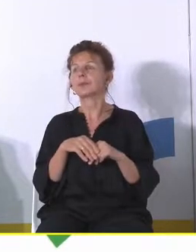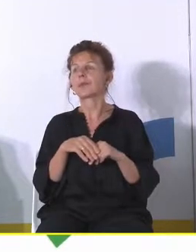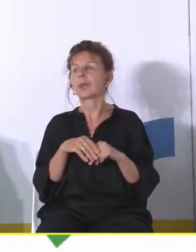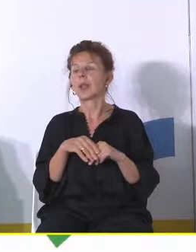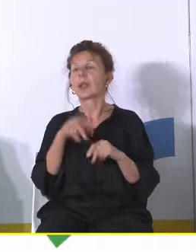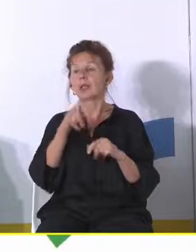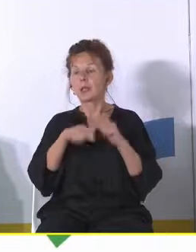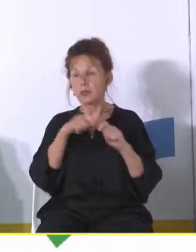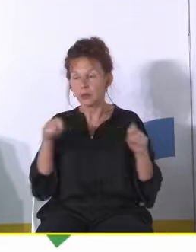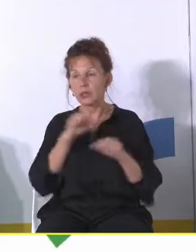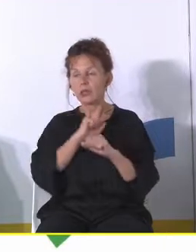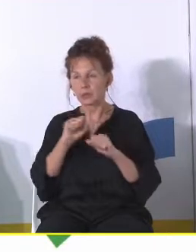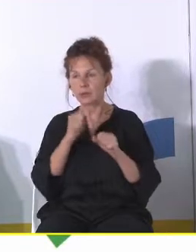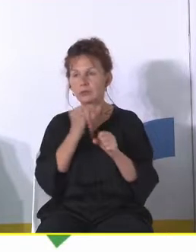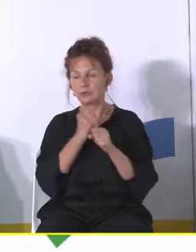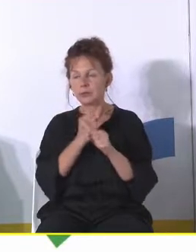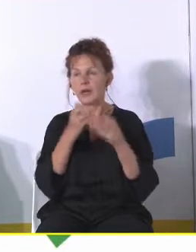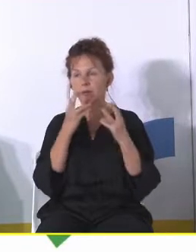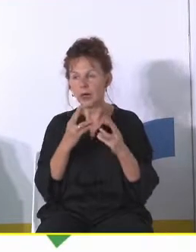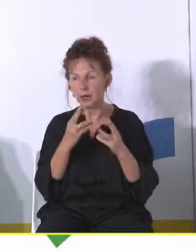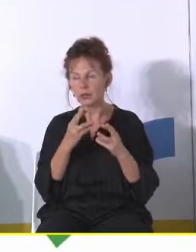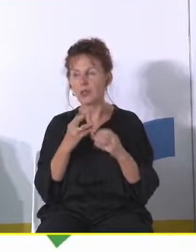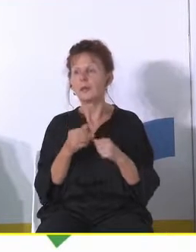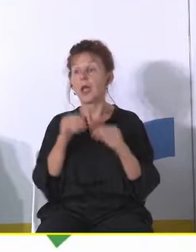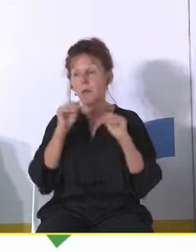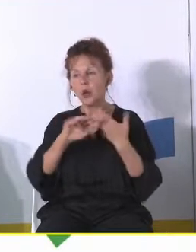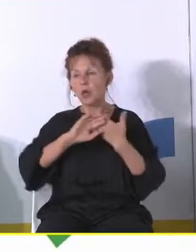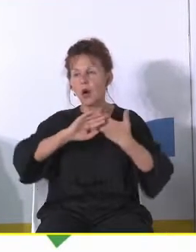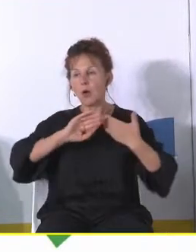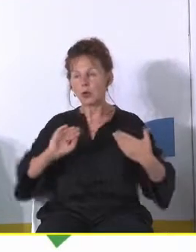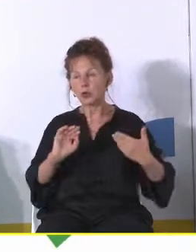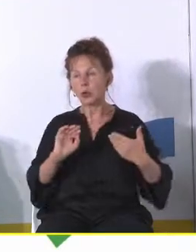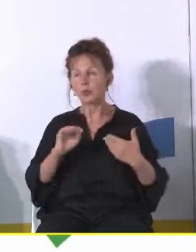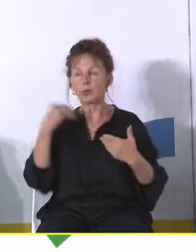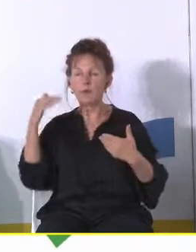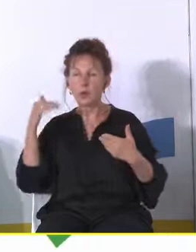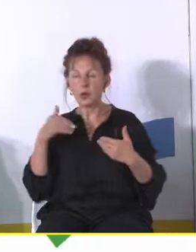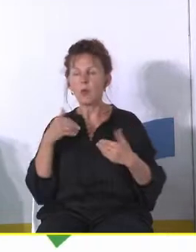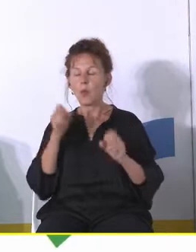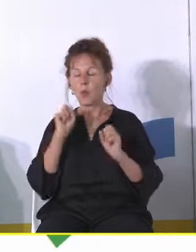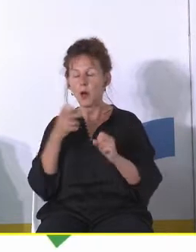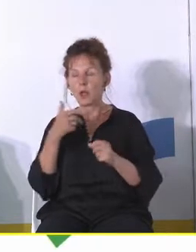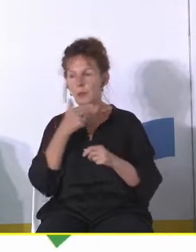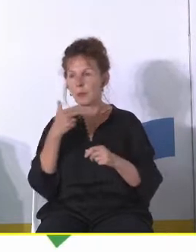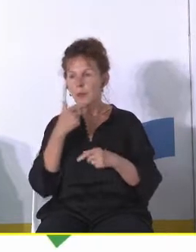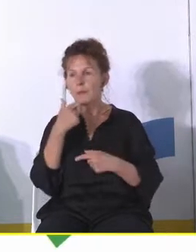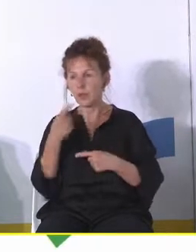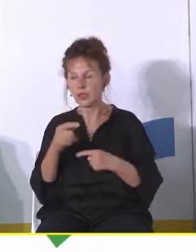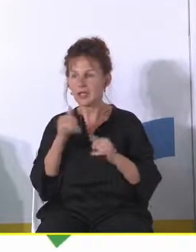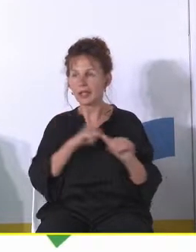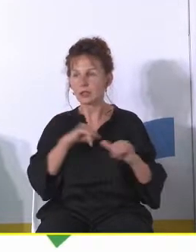z tym związana no i można by pewnie osobną sesję poświęcić my tu się nie zmieścimy z tym jak samorządy czy jak miasta